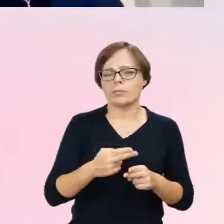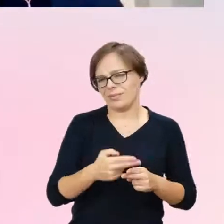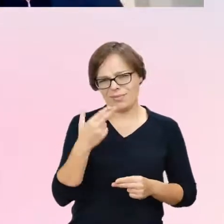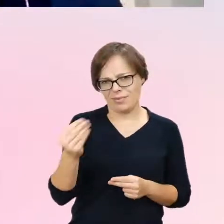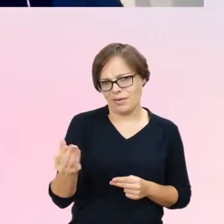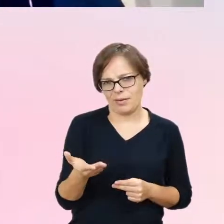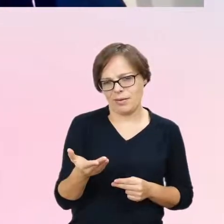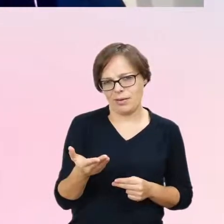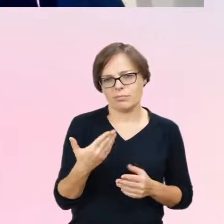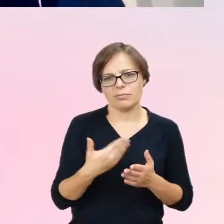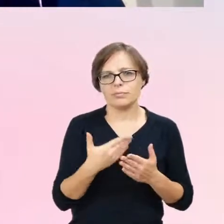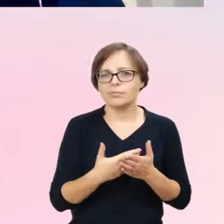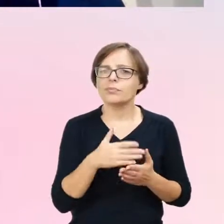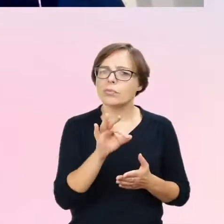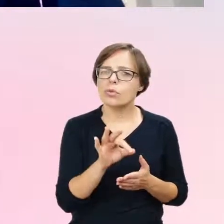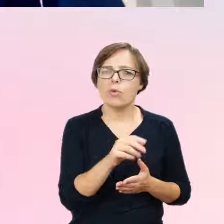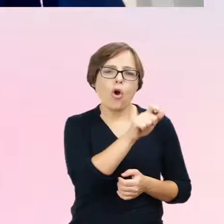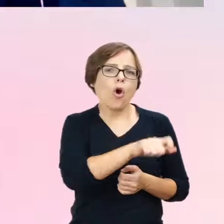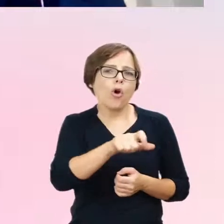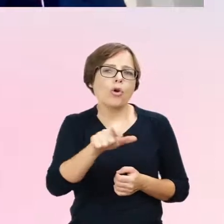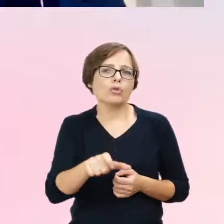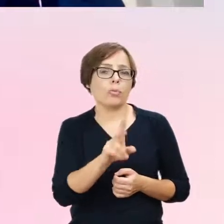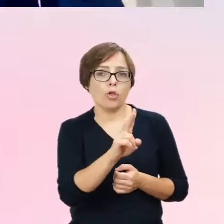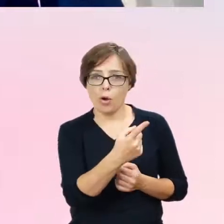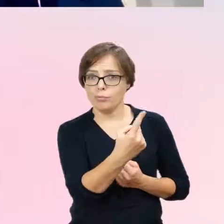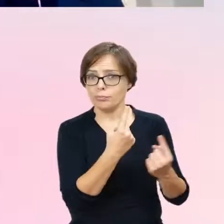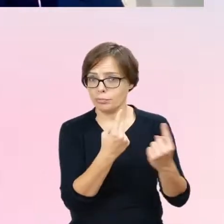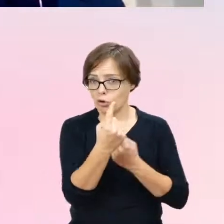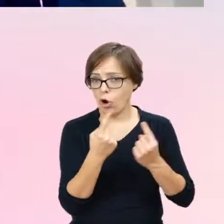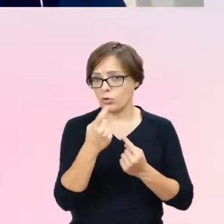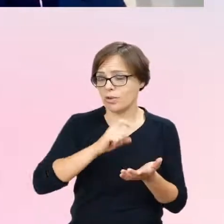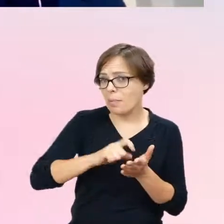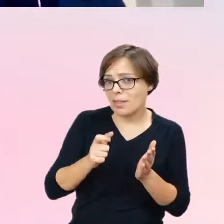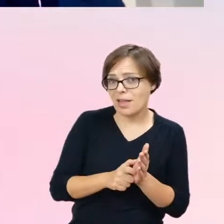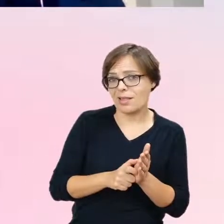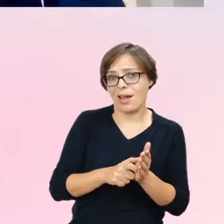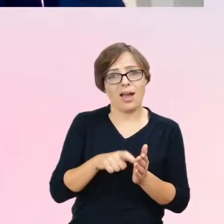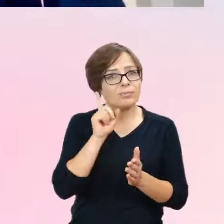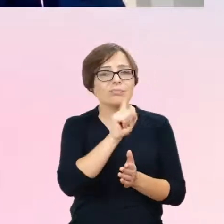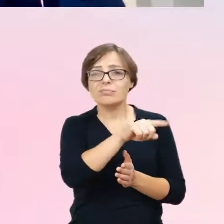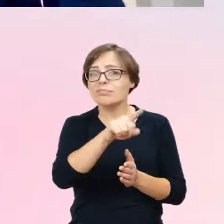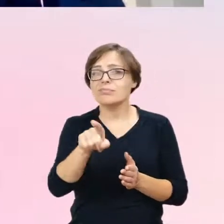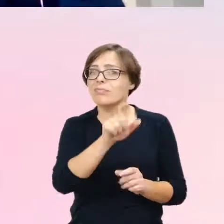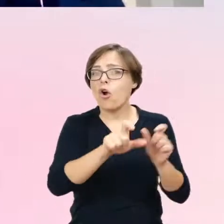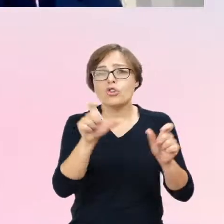coraz ta charakterystyka osób właśnie, które zjawiają się teraz w gabinetach, ona jest bardzo, bardzo